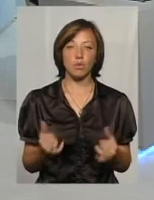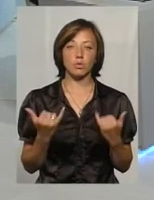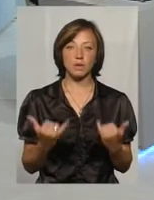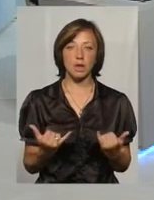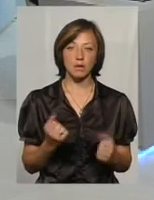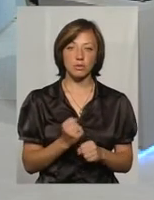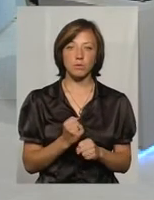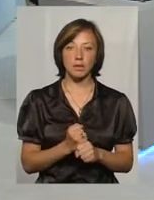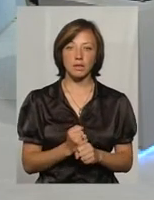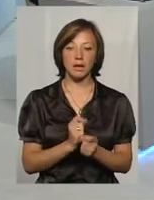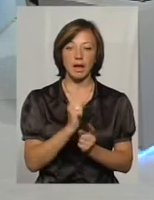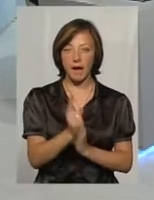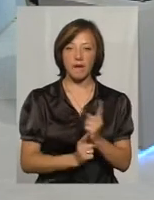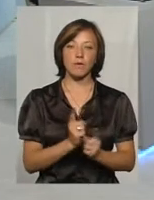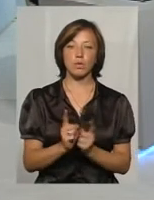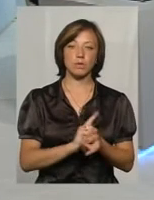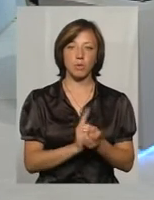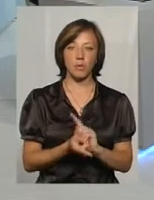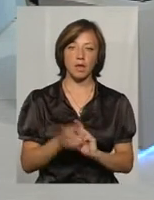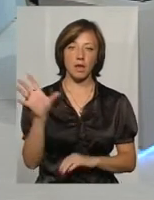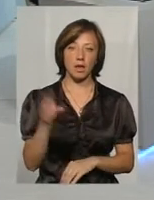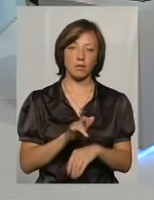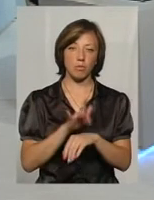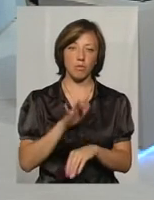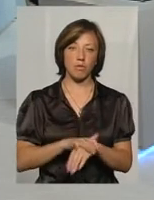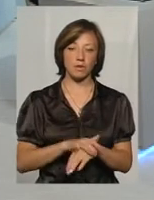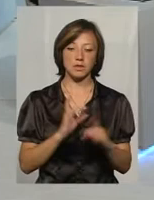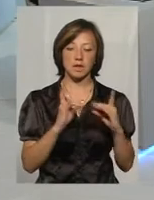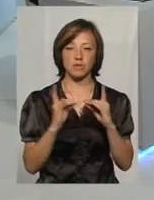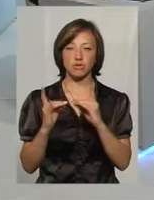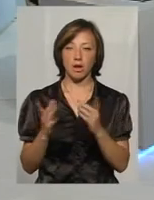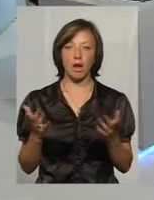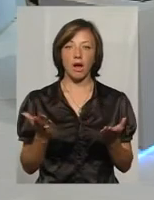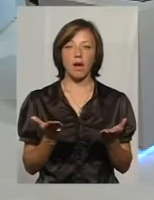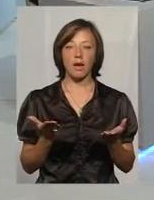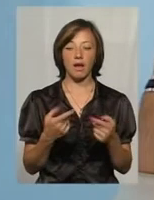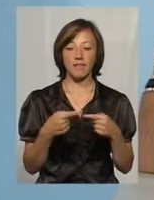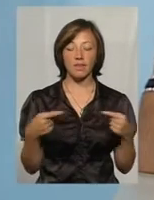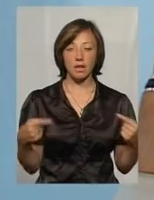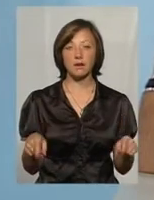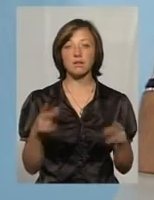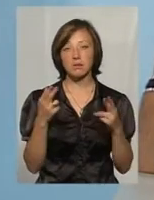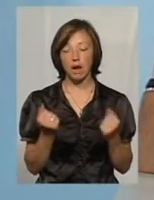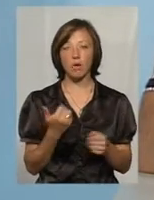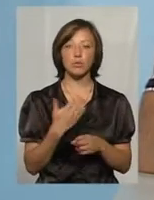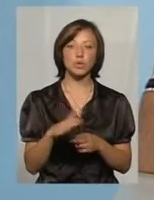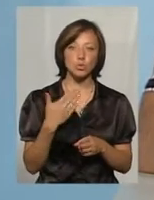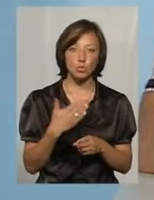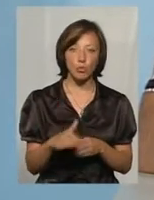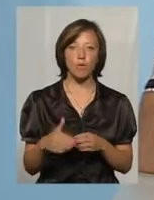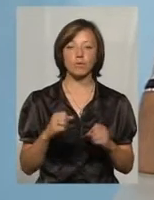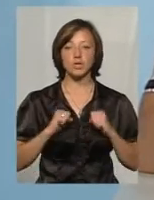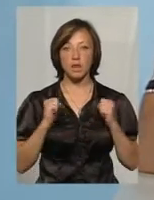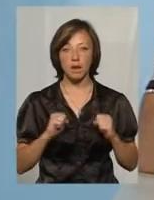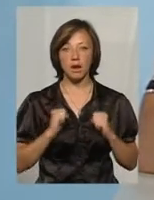зробити революцію і поміняти повністю ліжка, м'який інвентарь. Так поступово, революційним шляхом ми